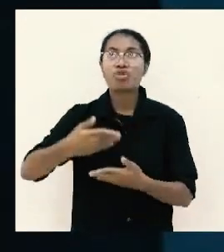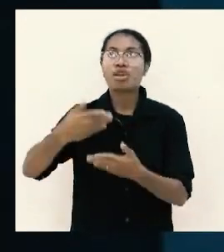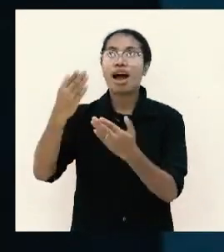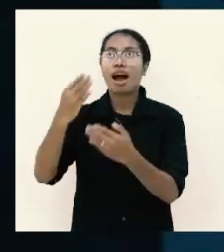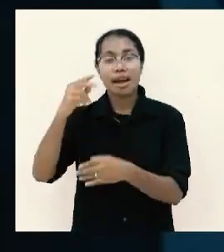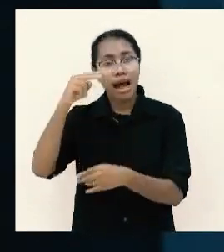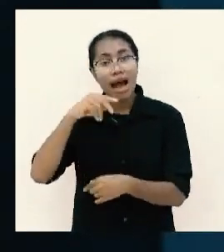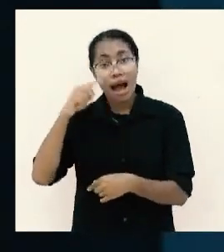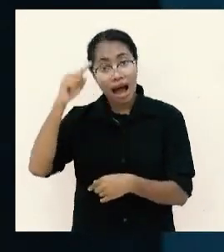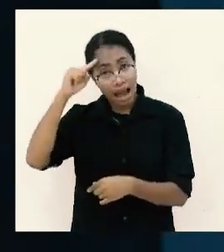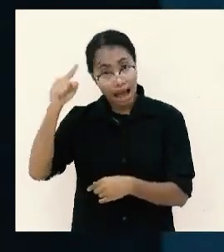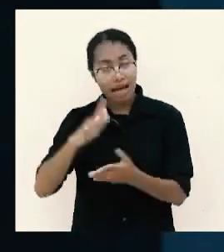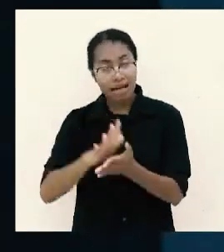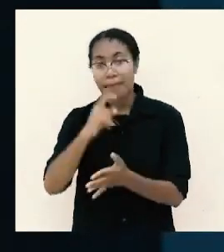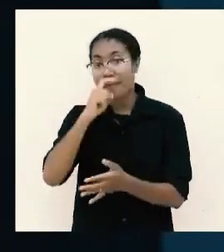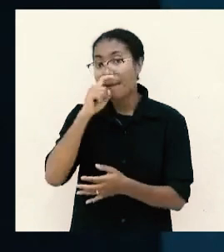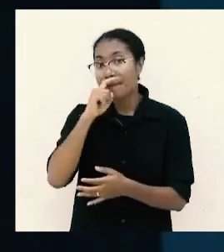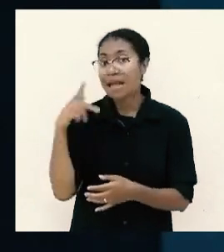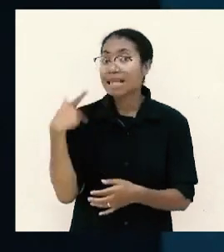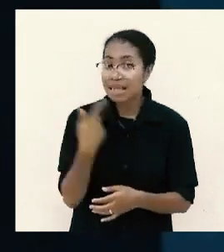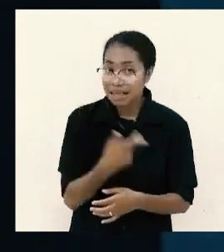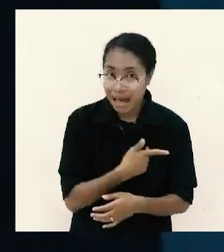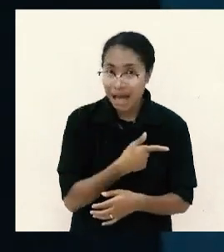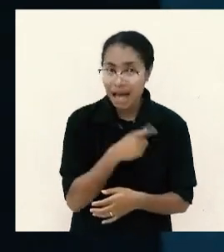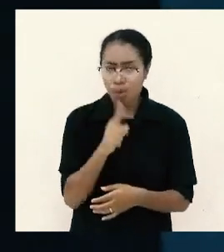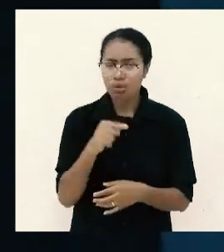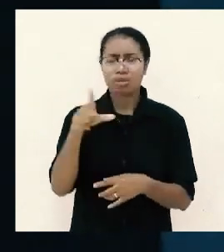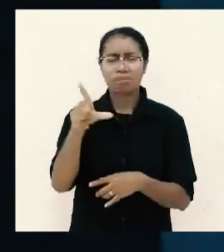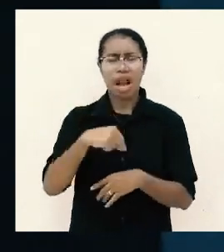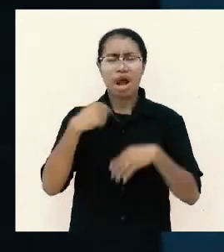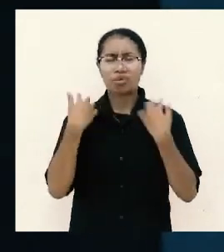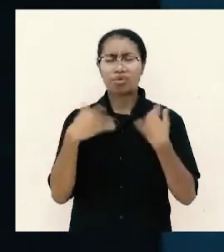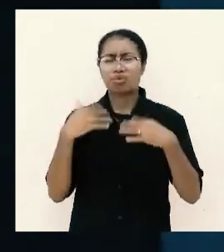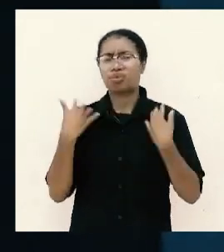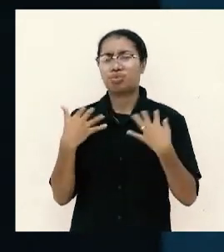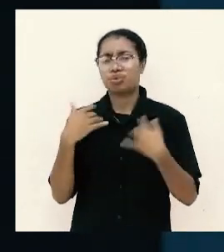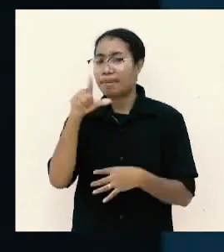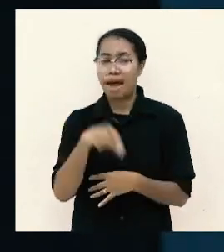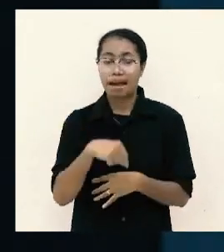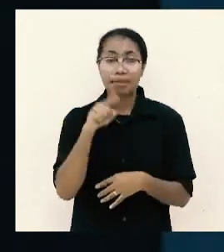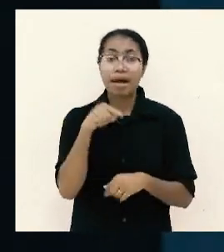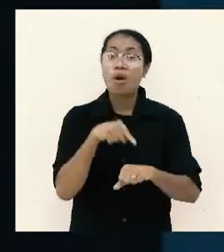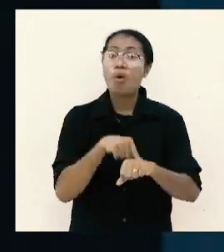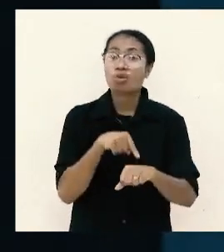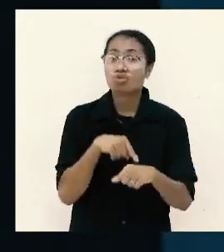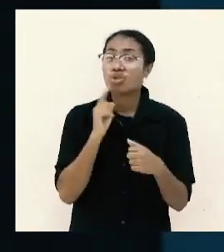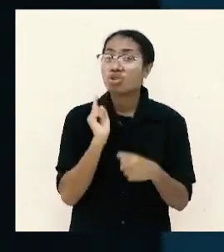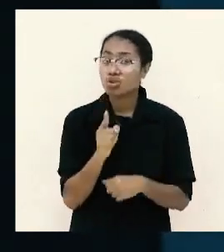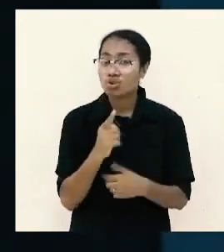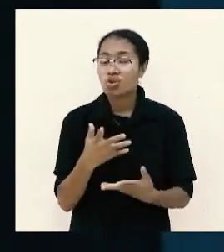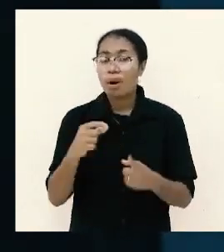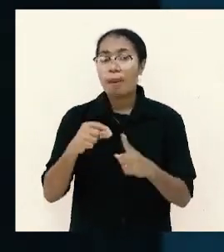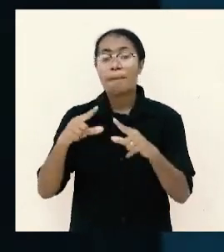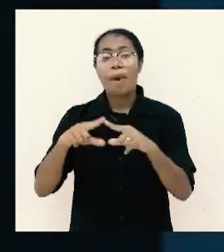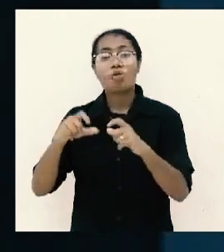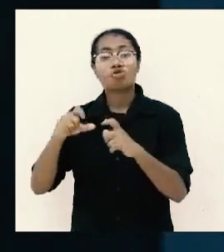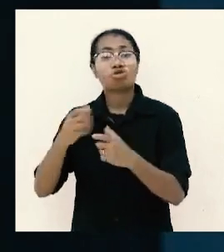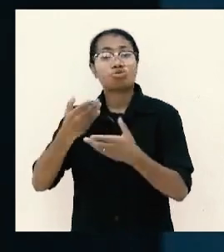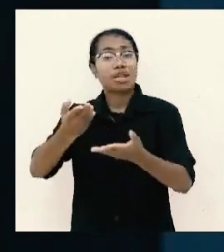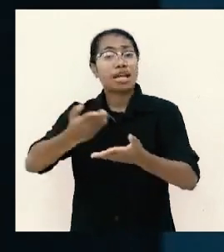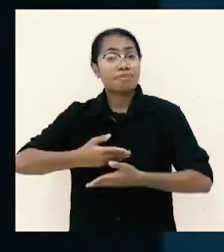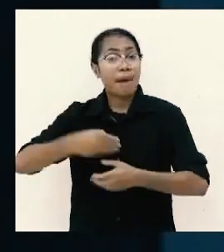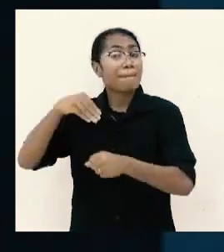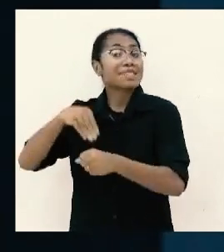Bapak kita menarik saudara bahwa pada saat Paulus menerima persembahan